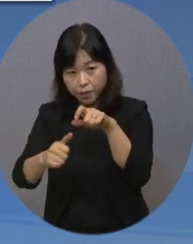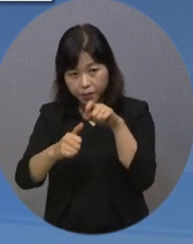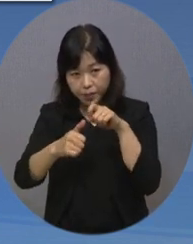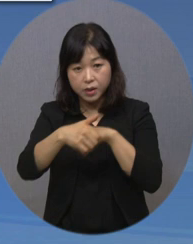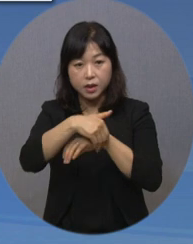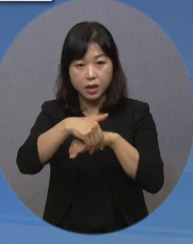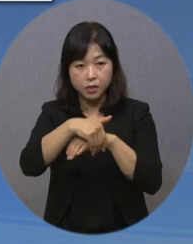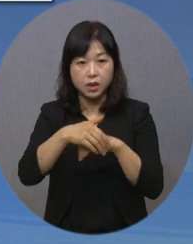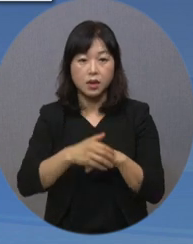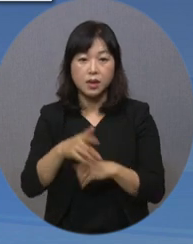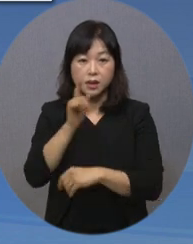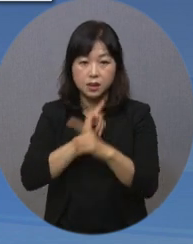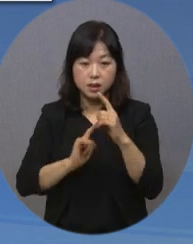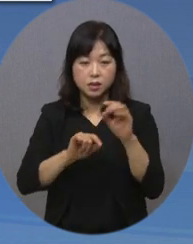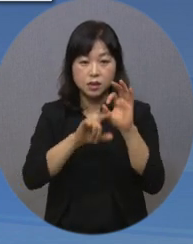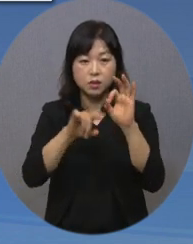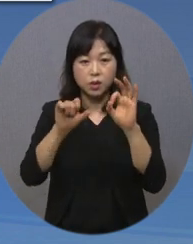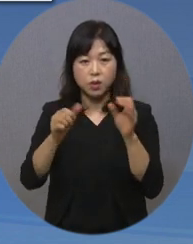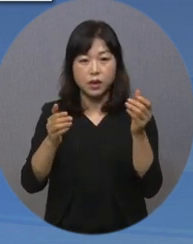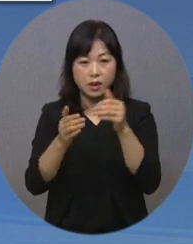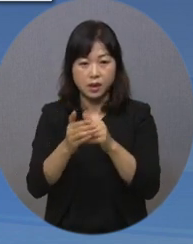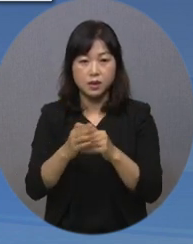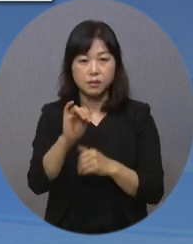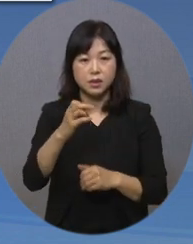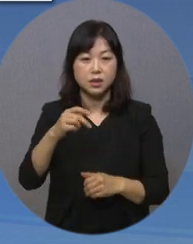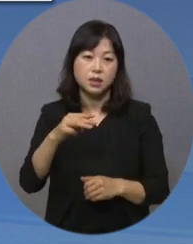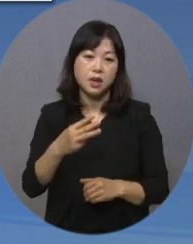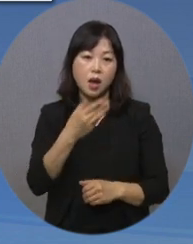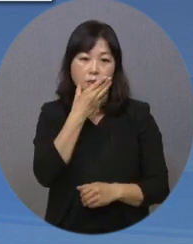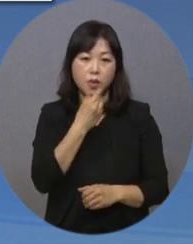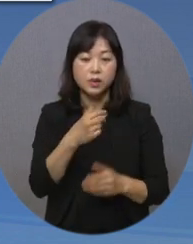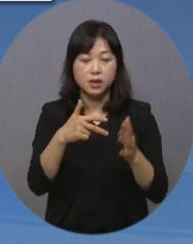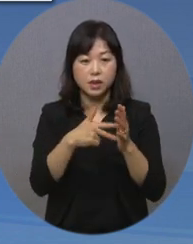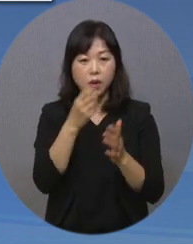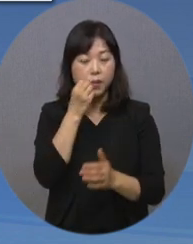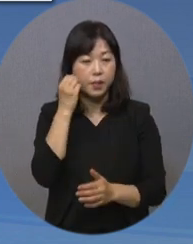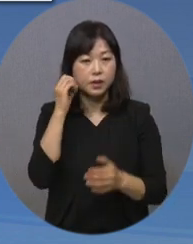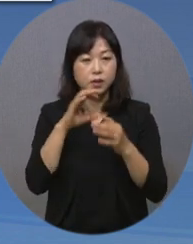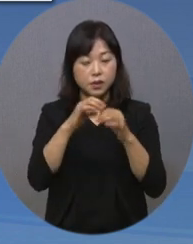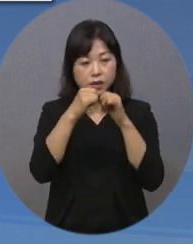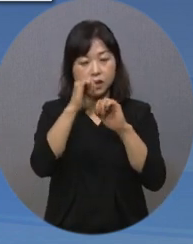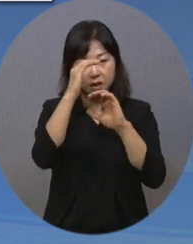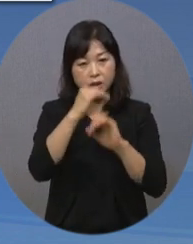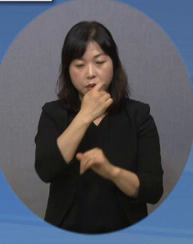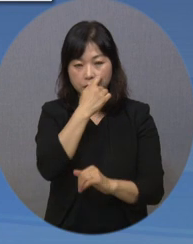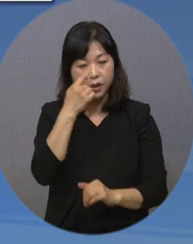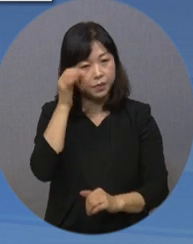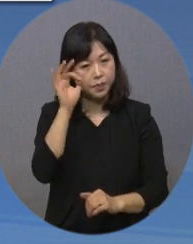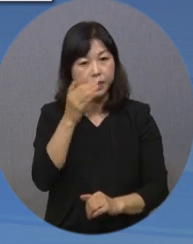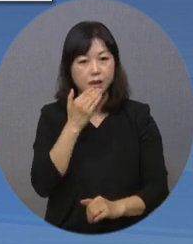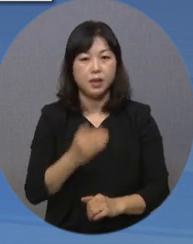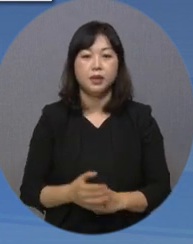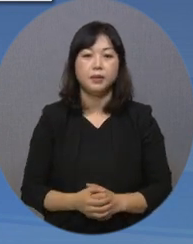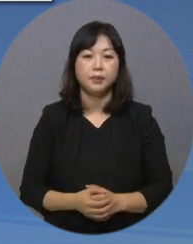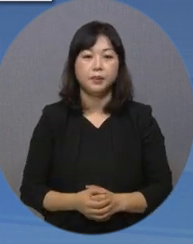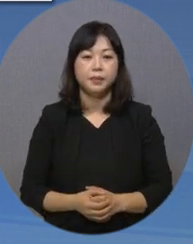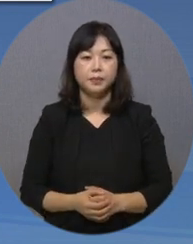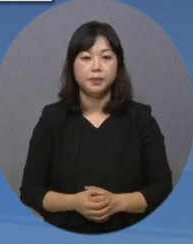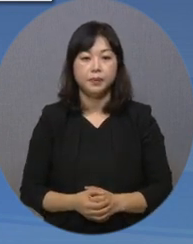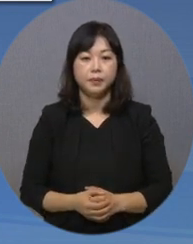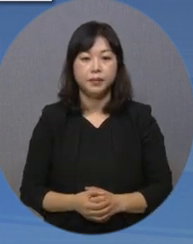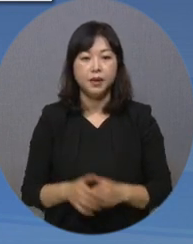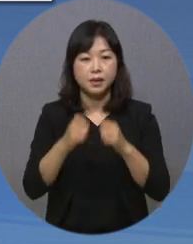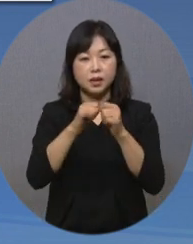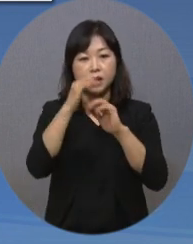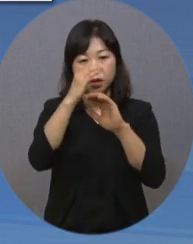지원 신청은 10월 5일까지며 미랄복지재단 홈페이지를 통해 자세한 내용을 확인할 수 있습니다. 이 밖에